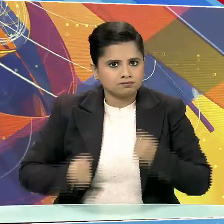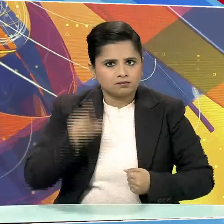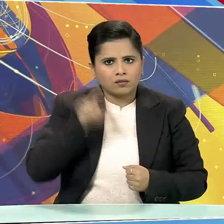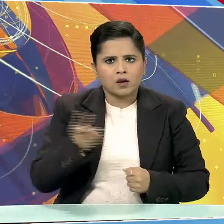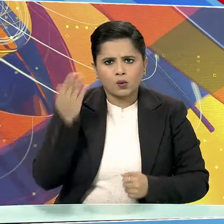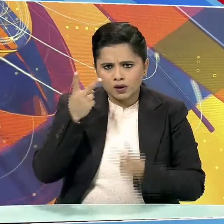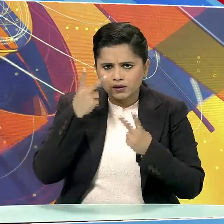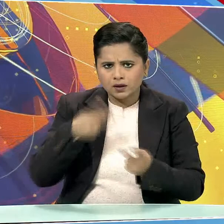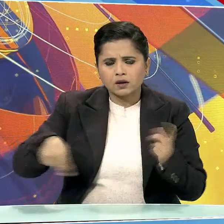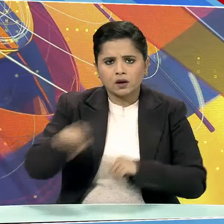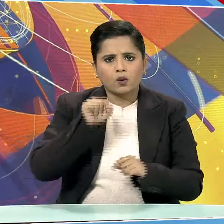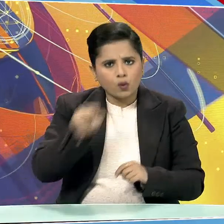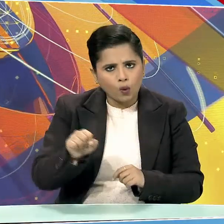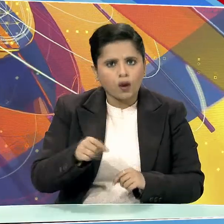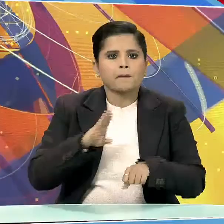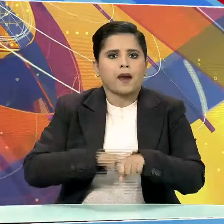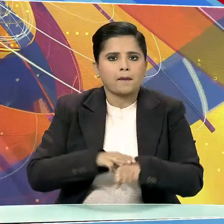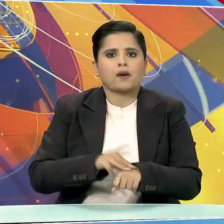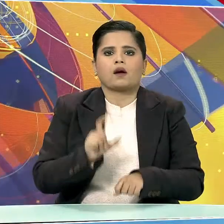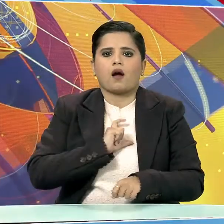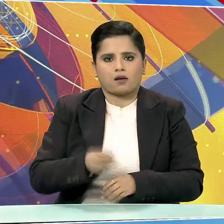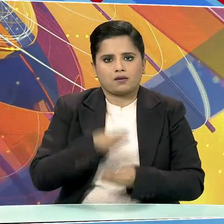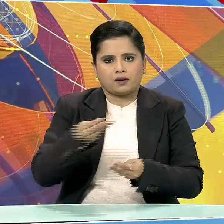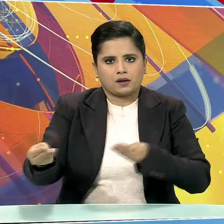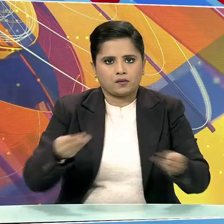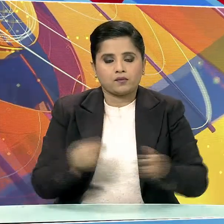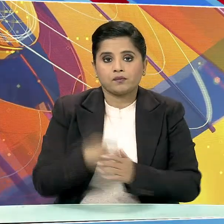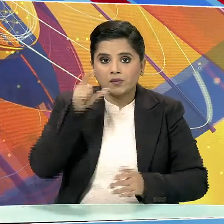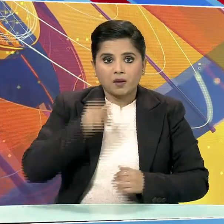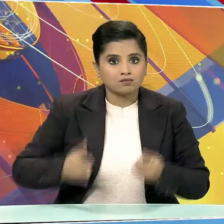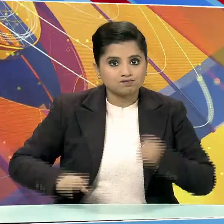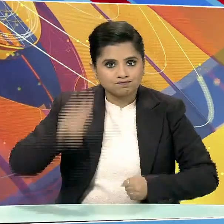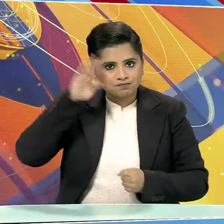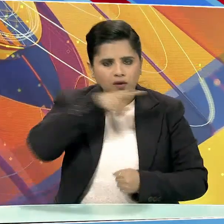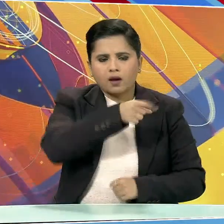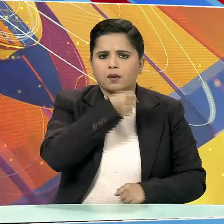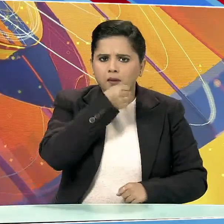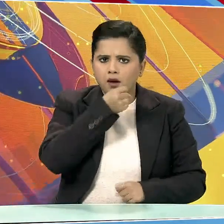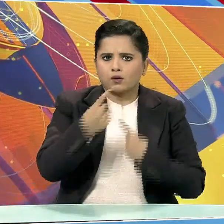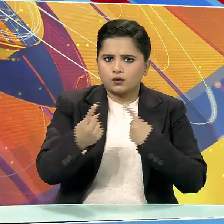के रूप में सदस्ता कार्ड प्रदान किया गया कैड़ेट्स को समोधित करते हुए